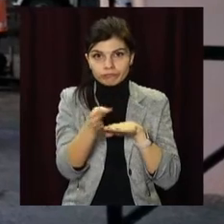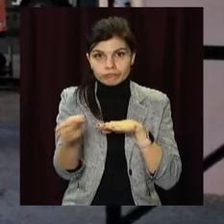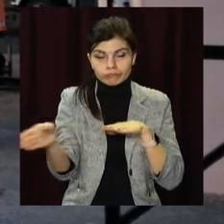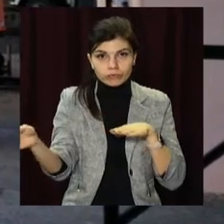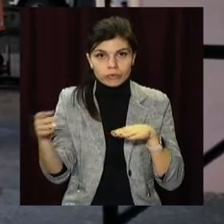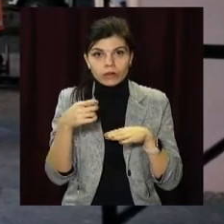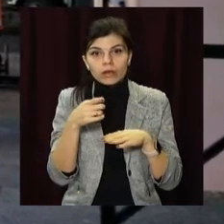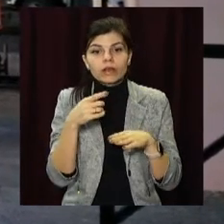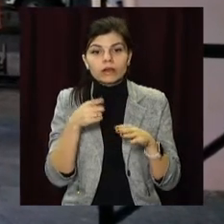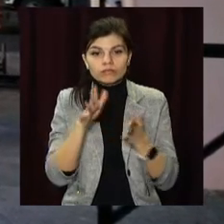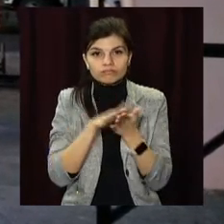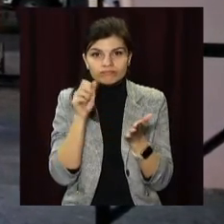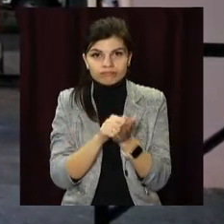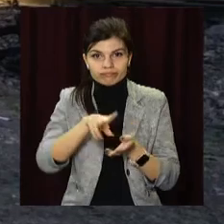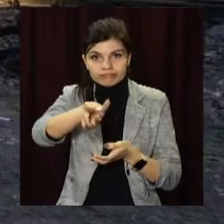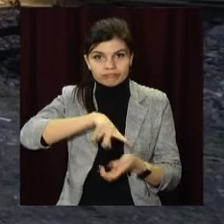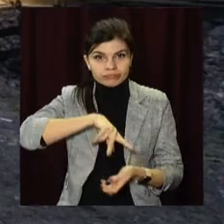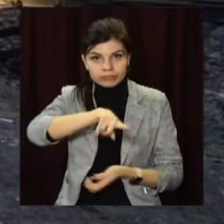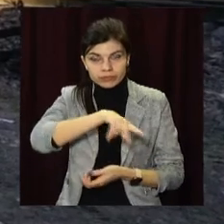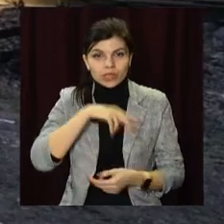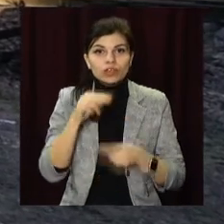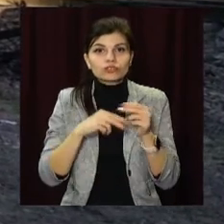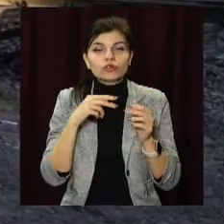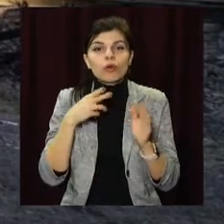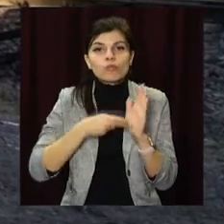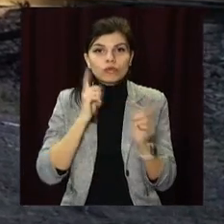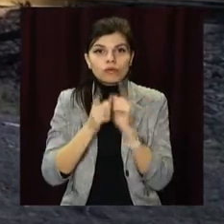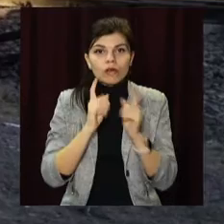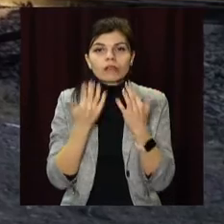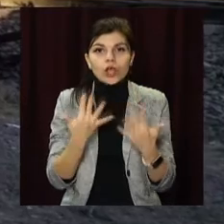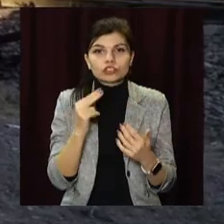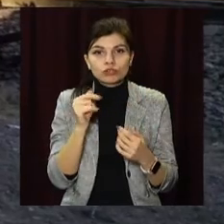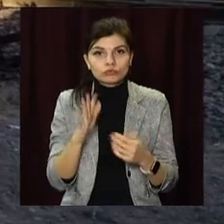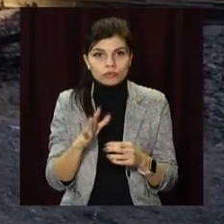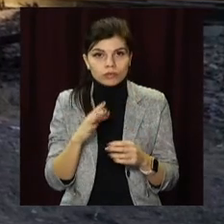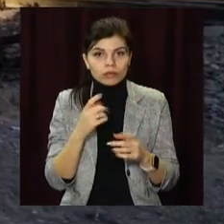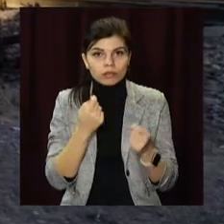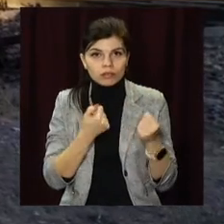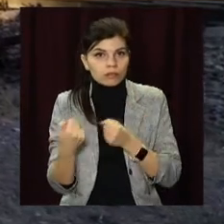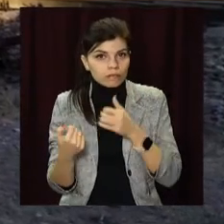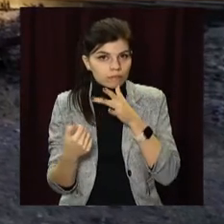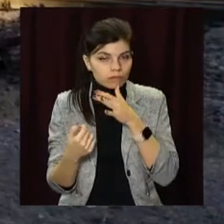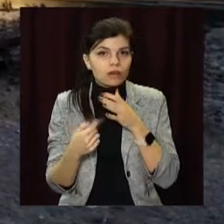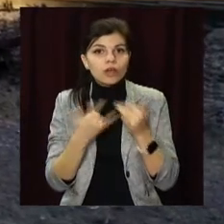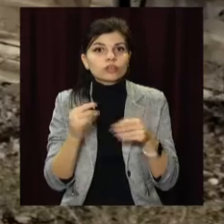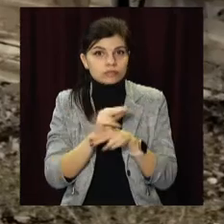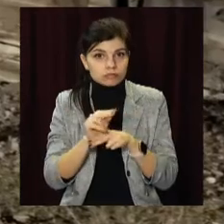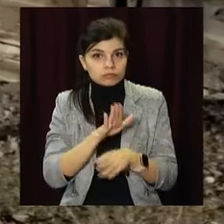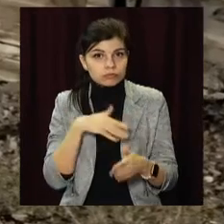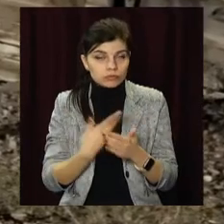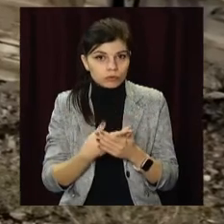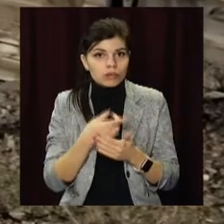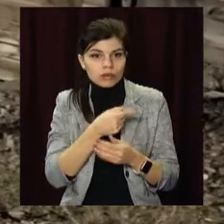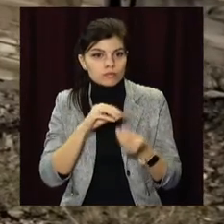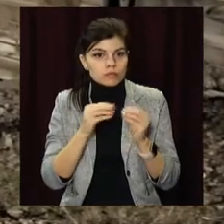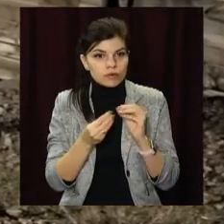електроупору та пошкодили рейки. Через це поїзди йшли з затримкою у декілька годин. Відновлювальні роботи на лінії тривають досі. Напругу на